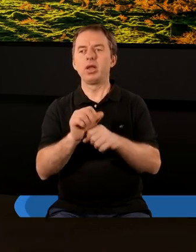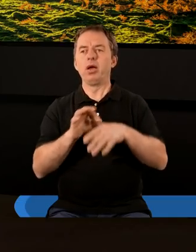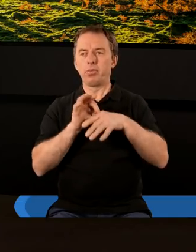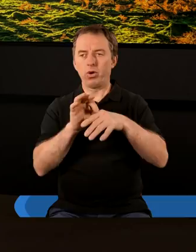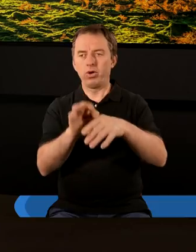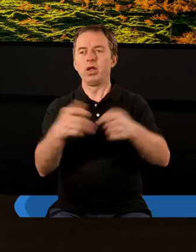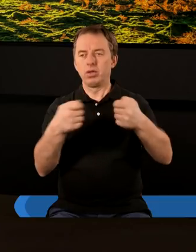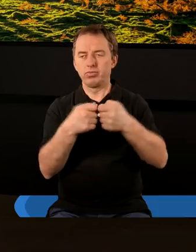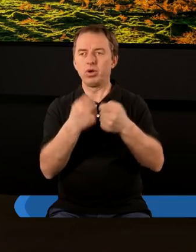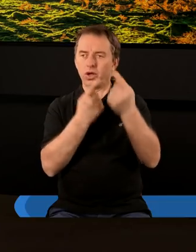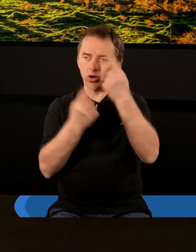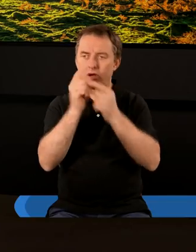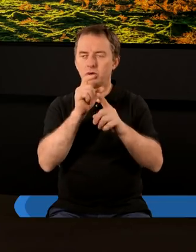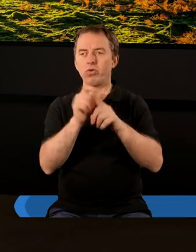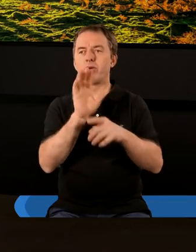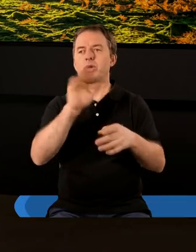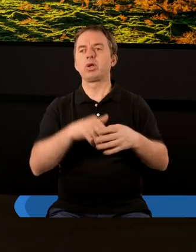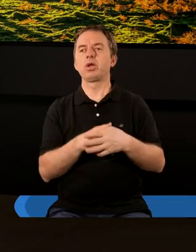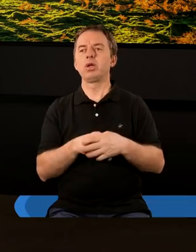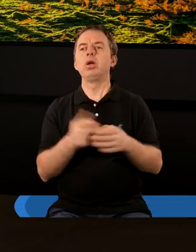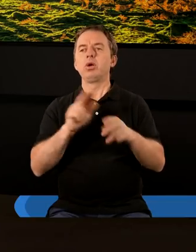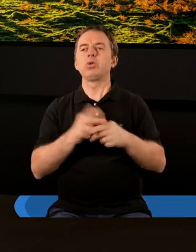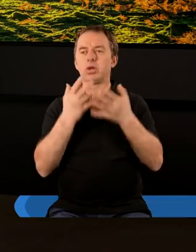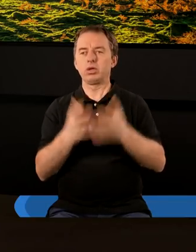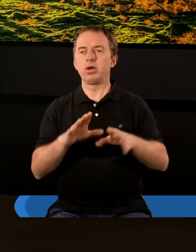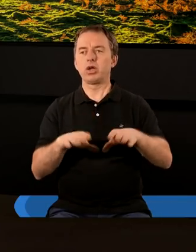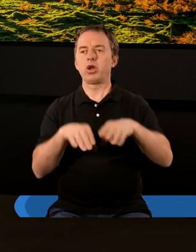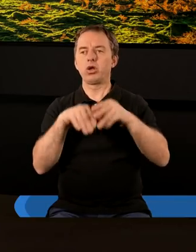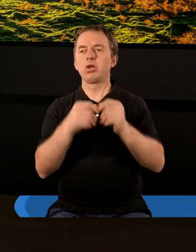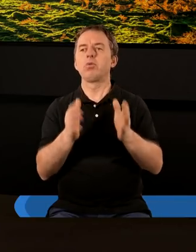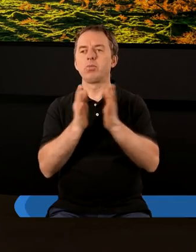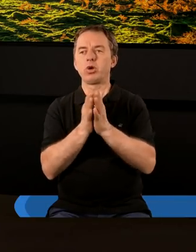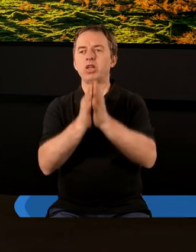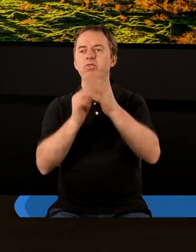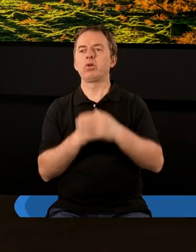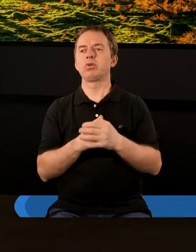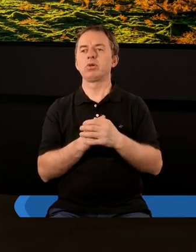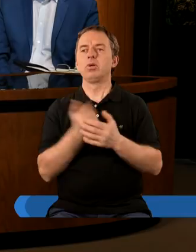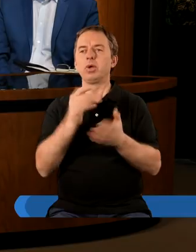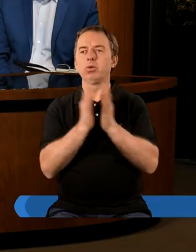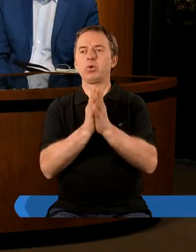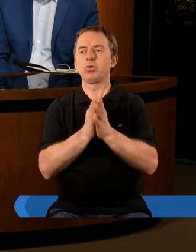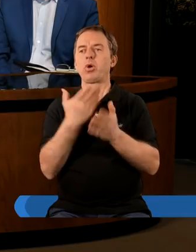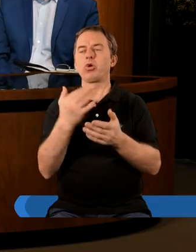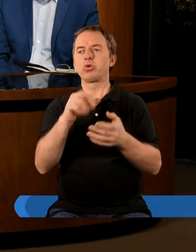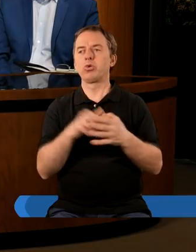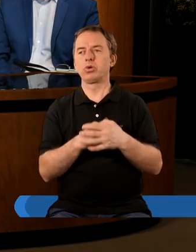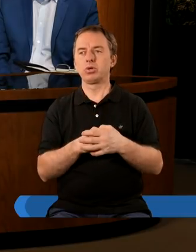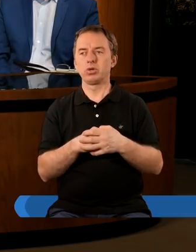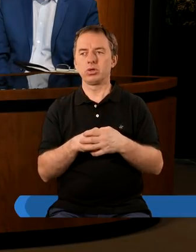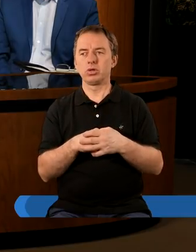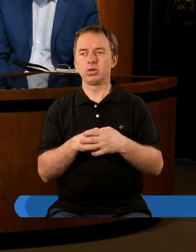prowadzić to wspólne rozważanie Słowa Bożego, które zechcemy rozpocząć modlitwą. Bardzo proszę Małgosiu.